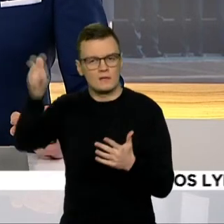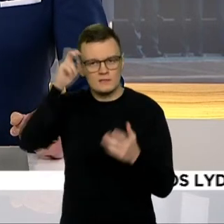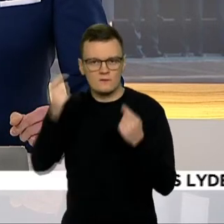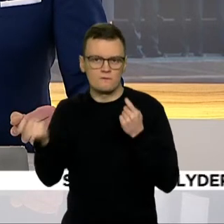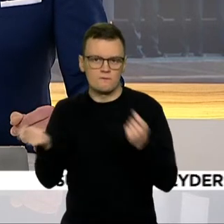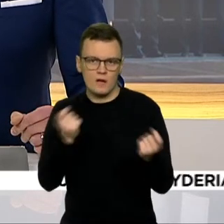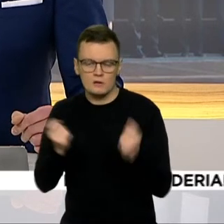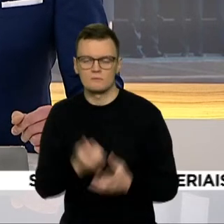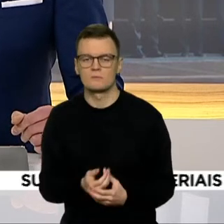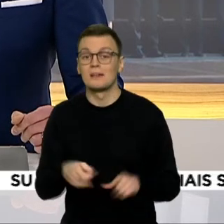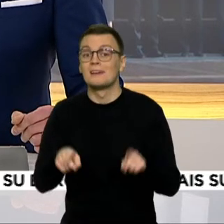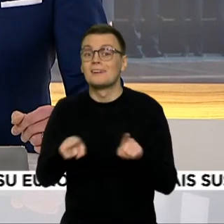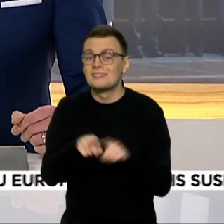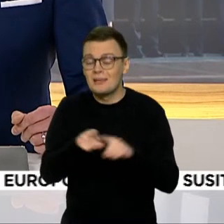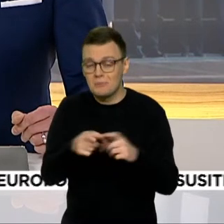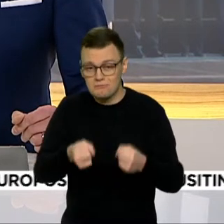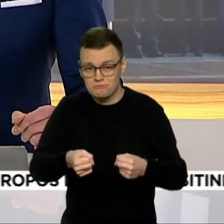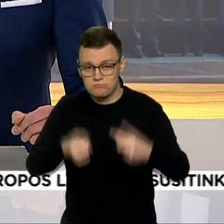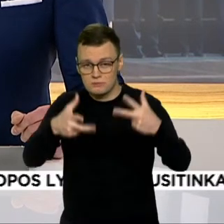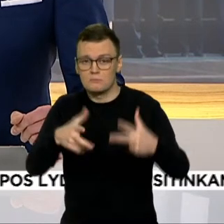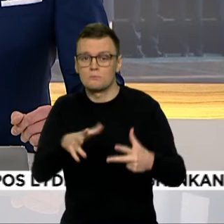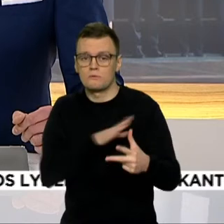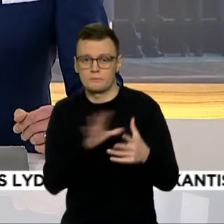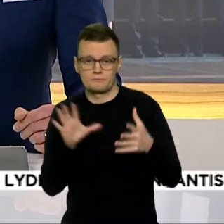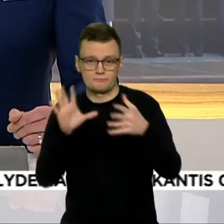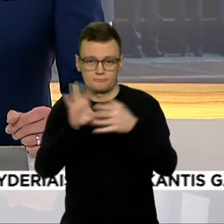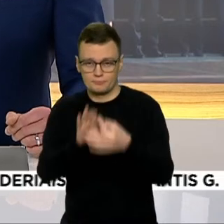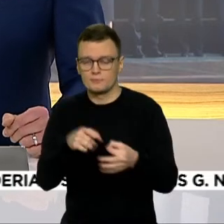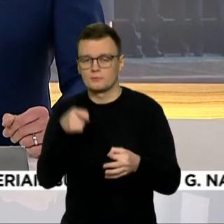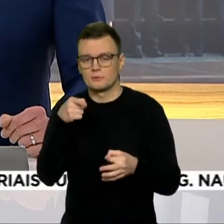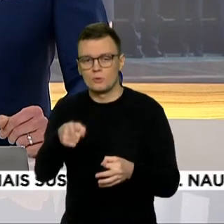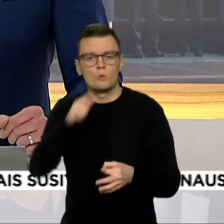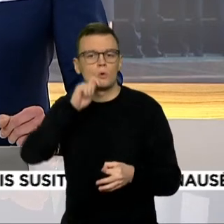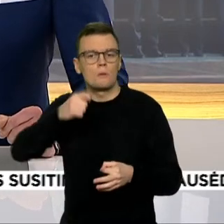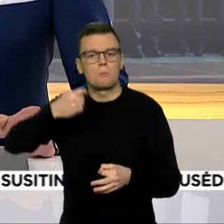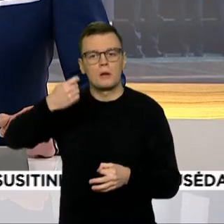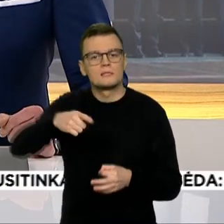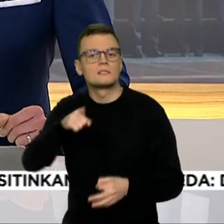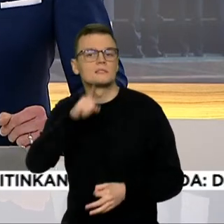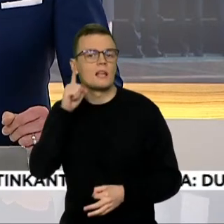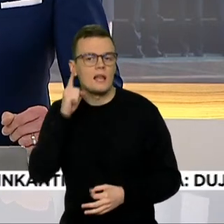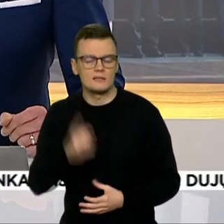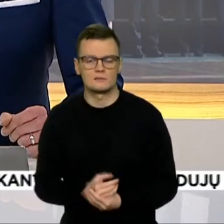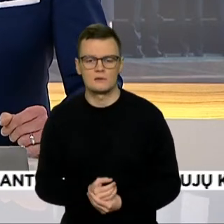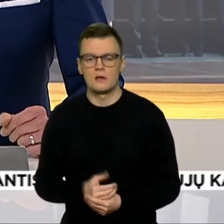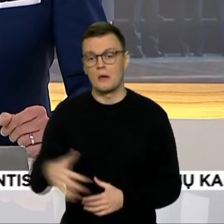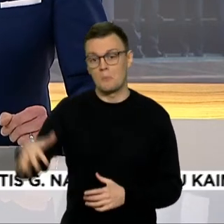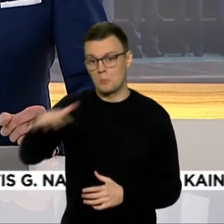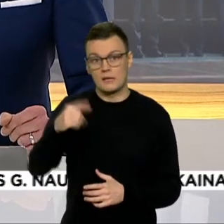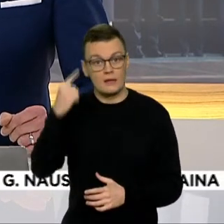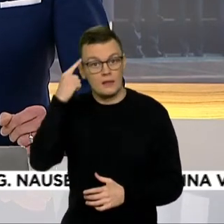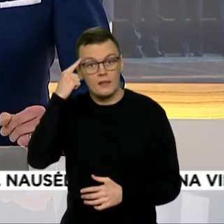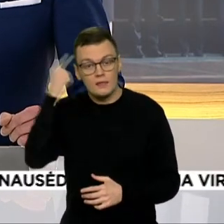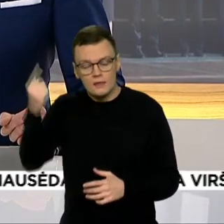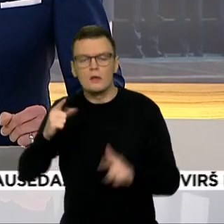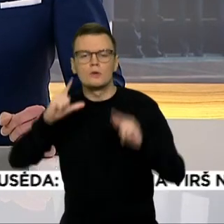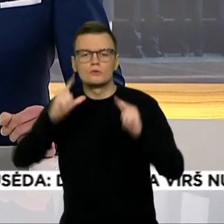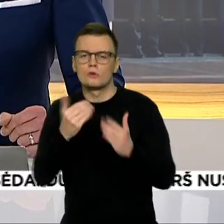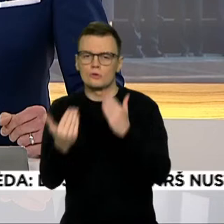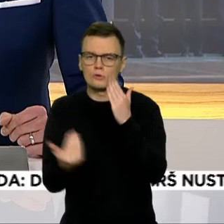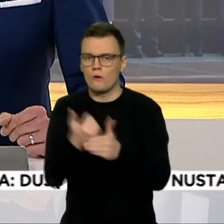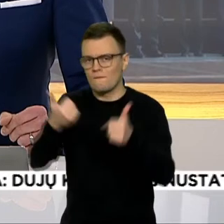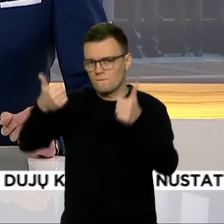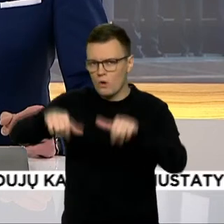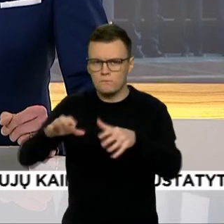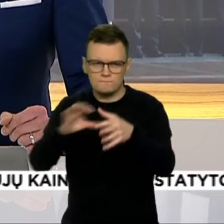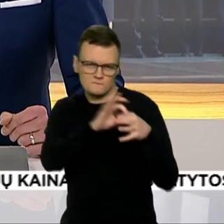prisijungė ir Ukrainos prezidentas Volodymyra Zelenskis. Bendrijos sumanytojas Emanuelis Makronas sako, kad naujas formatas demonstruoja vienybę, o